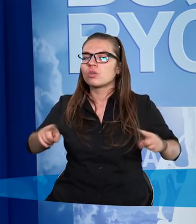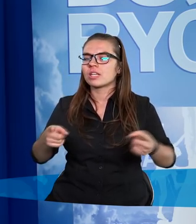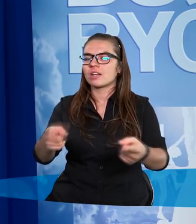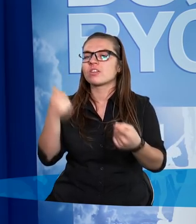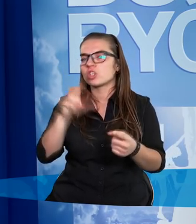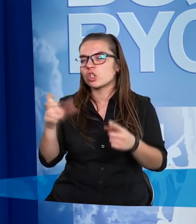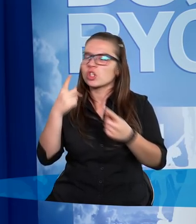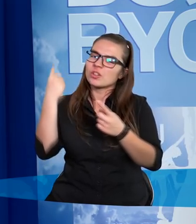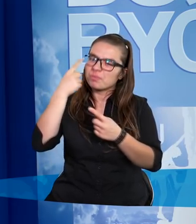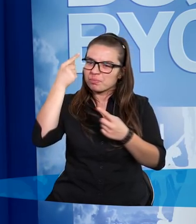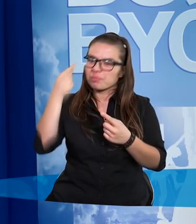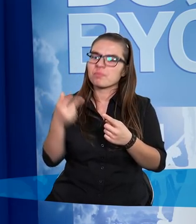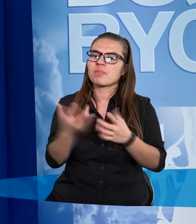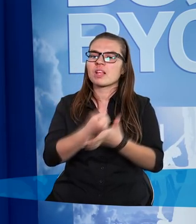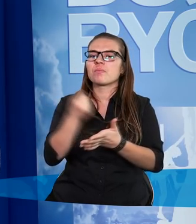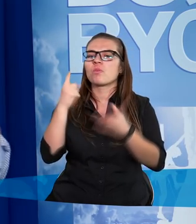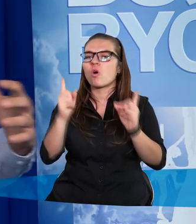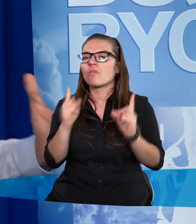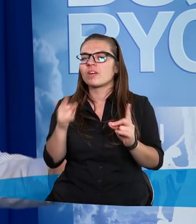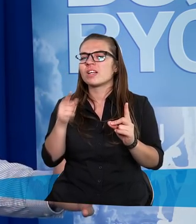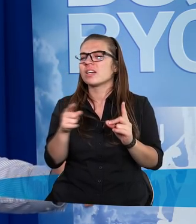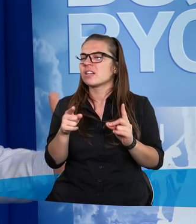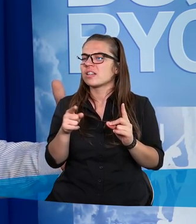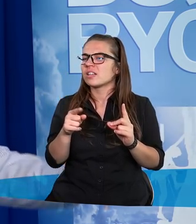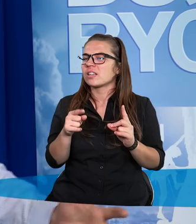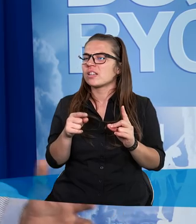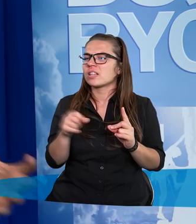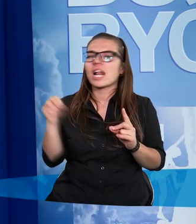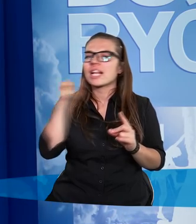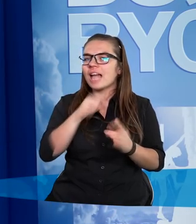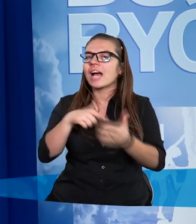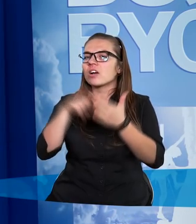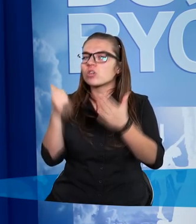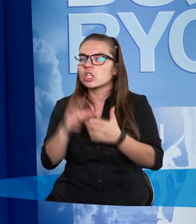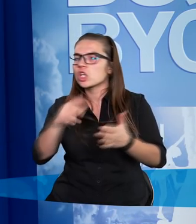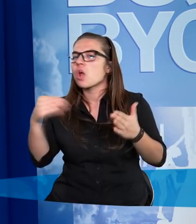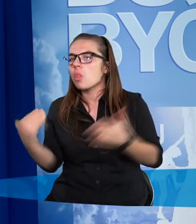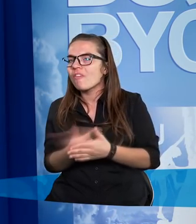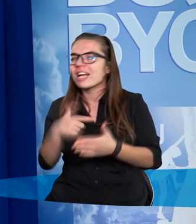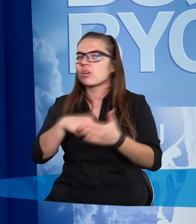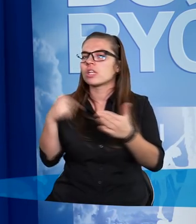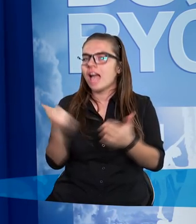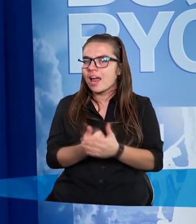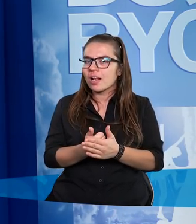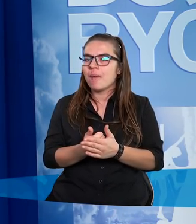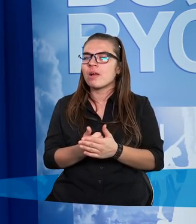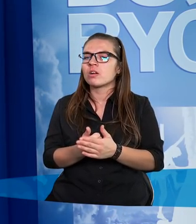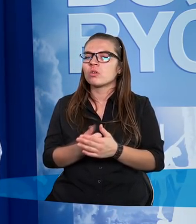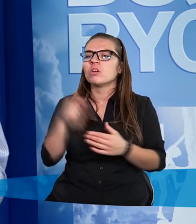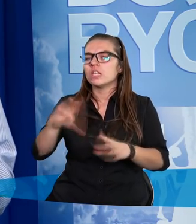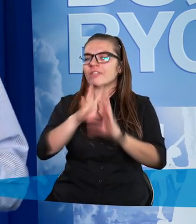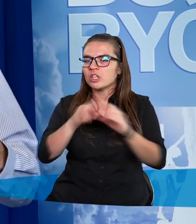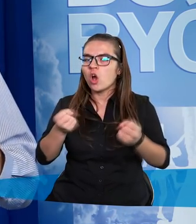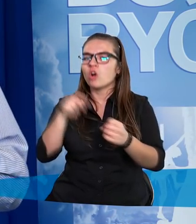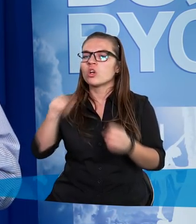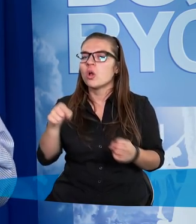weźmiemy pod uwagę krzyż, czy weźmiemy pod uwagę jego służbę w czasie Starego Testamentu, czy Nowego Testamentu, wszystko to sprowadza się do